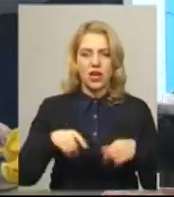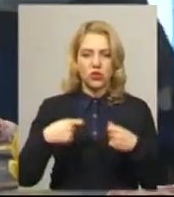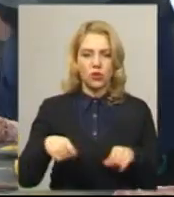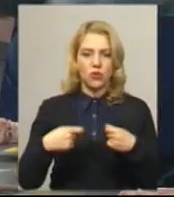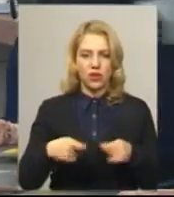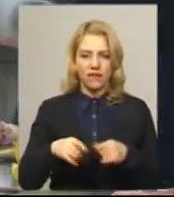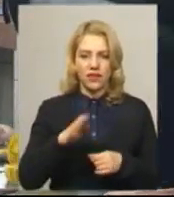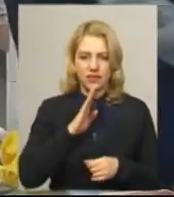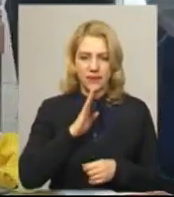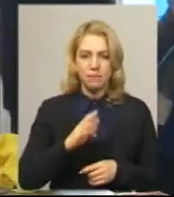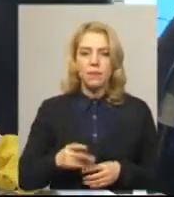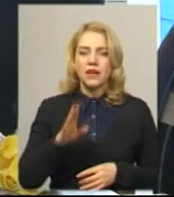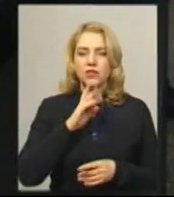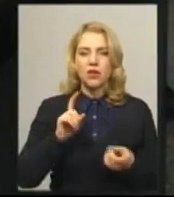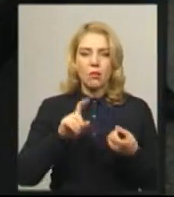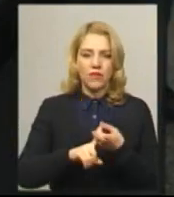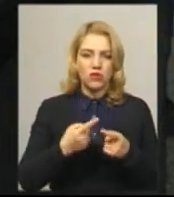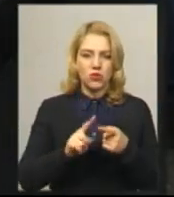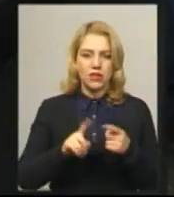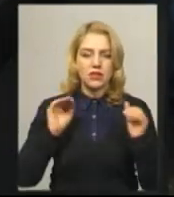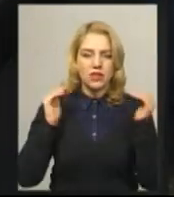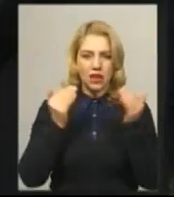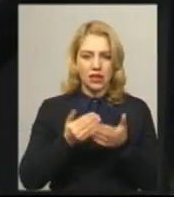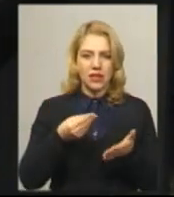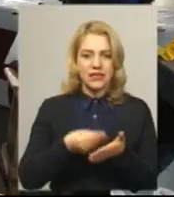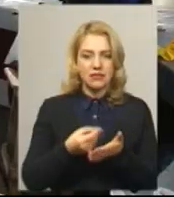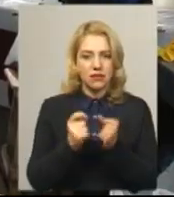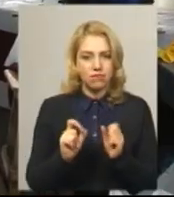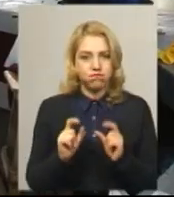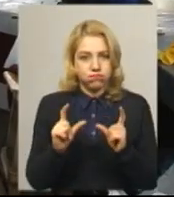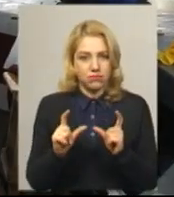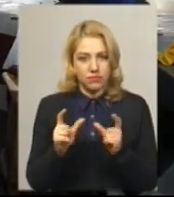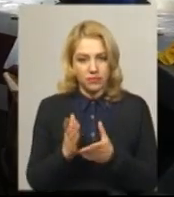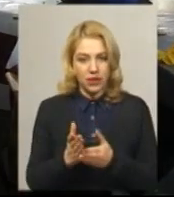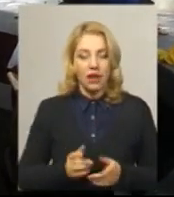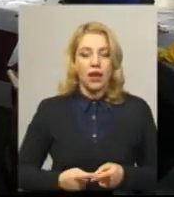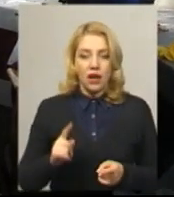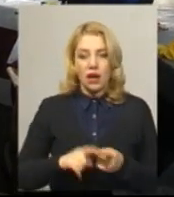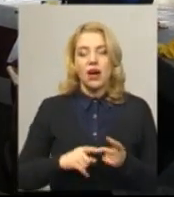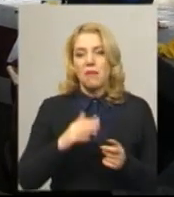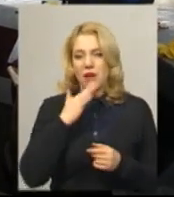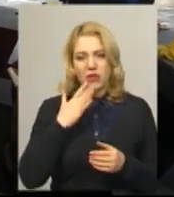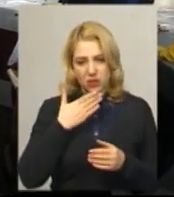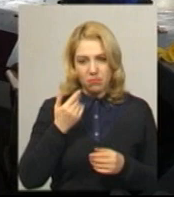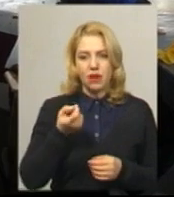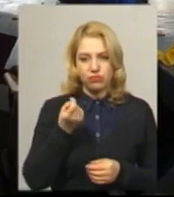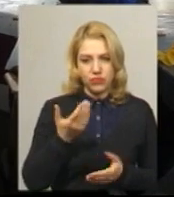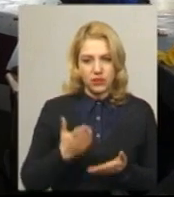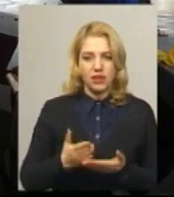павільйоні. Жінка пов'язує це з карантином. Каже, ціни дещо зросли. Ну, не набагато, але на пару рублів піднялися.